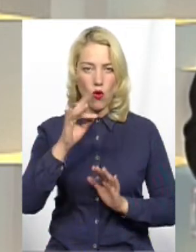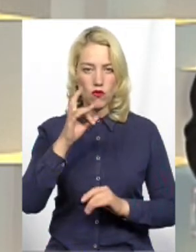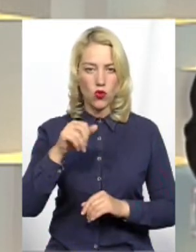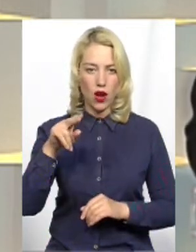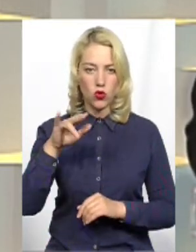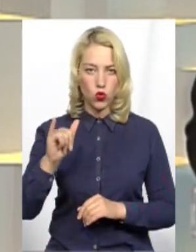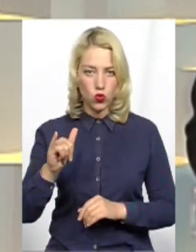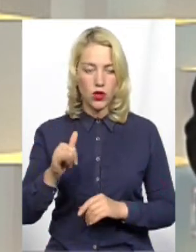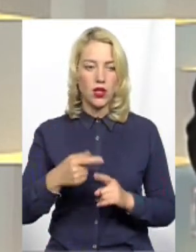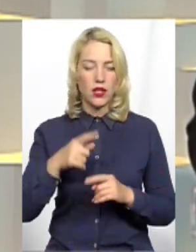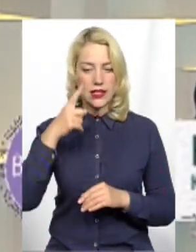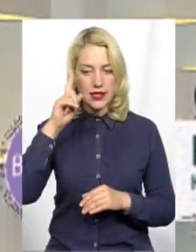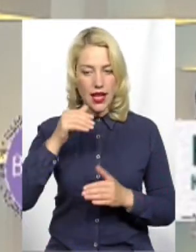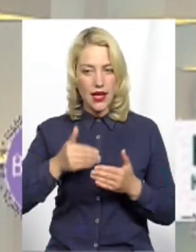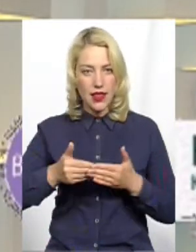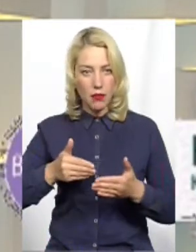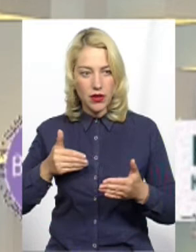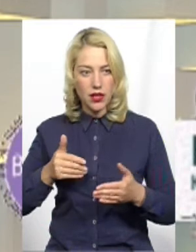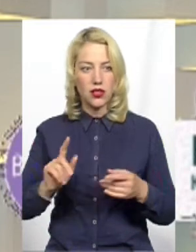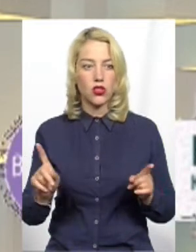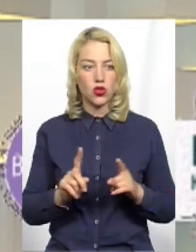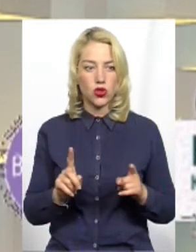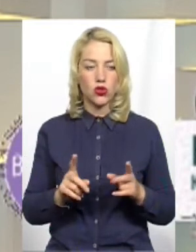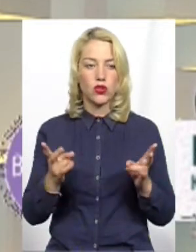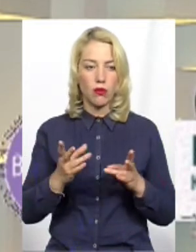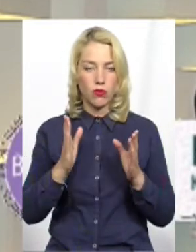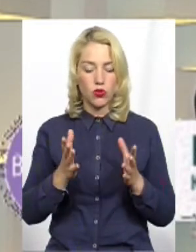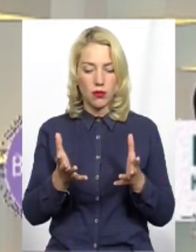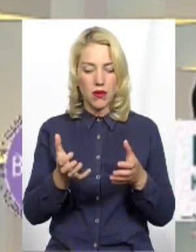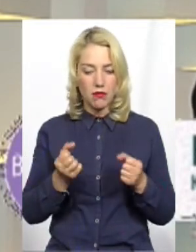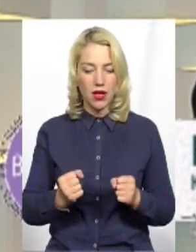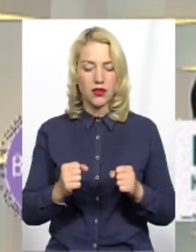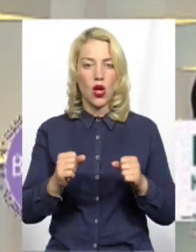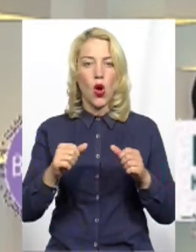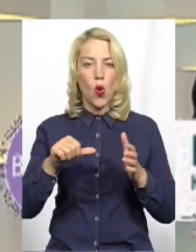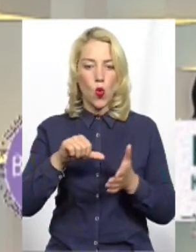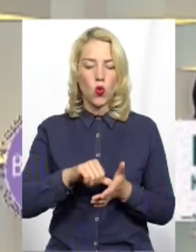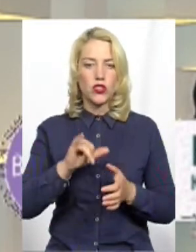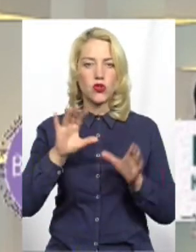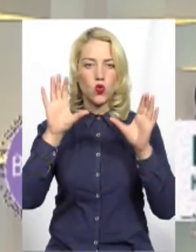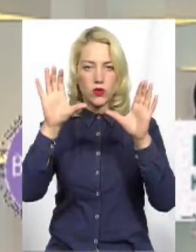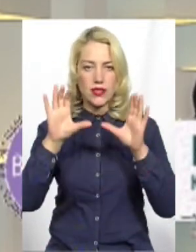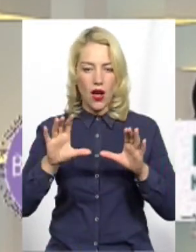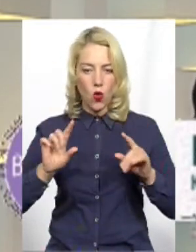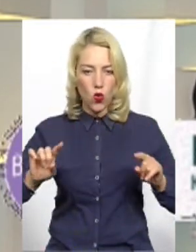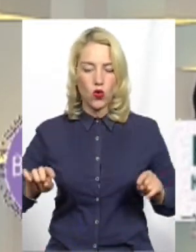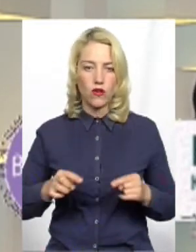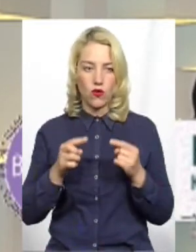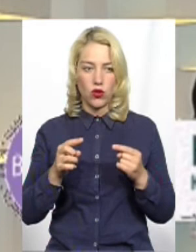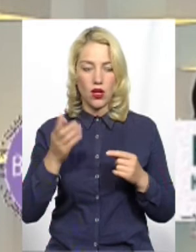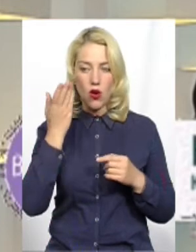вона вже апріорі знає про те, що їй приймається приймати участь в законотворенні. Коли наступить краще